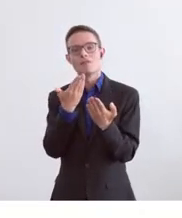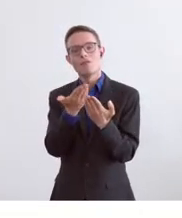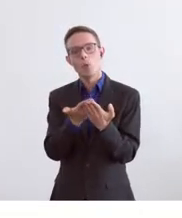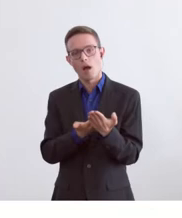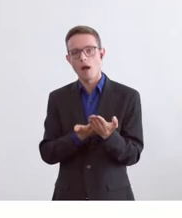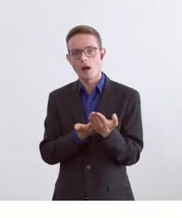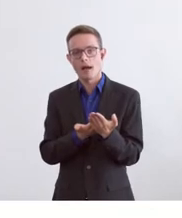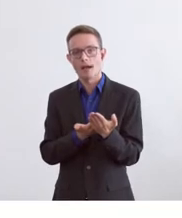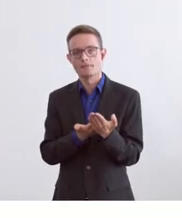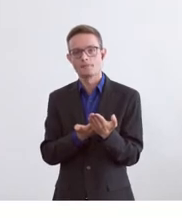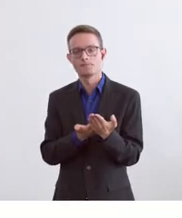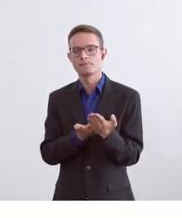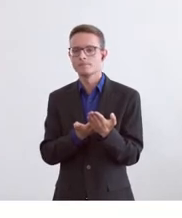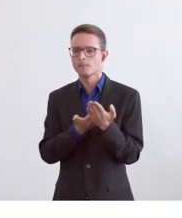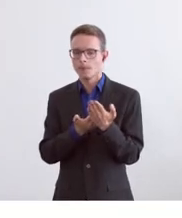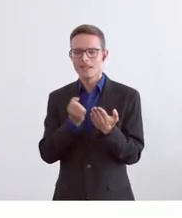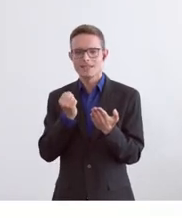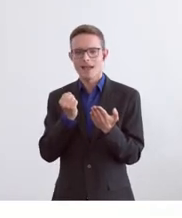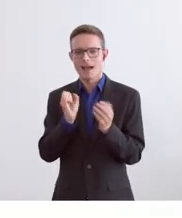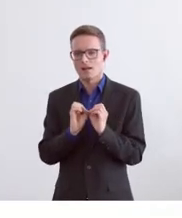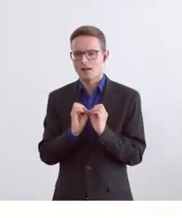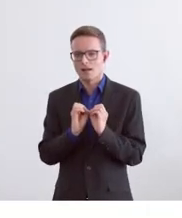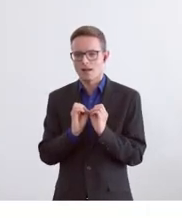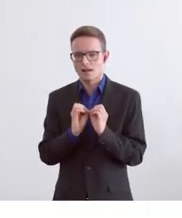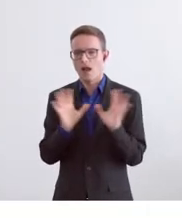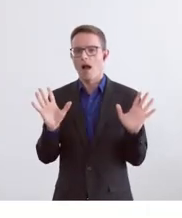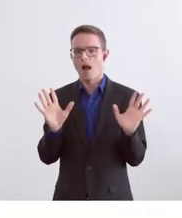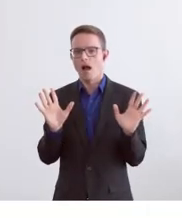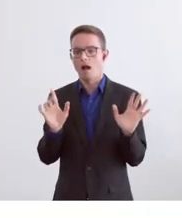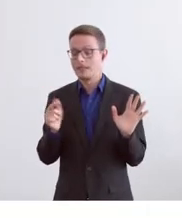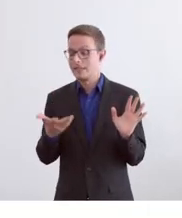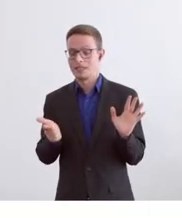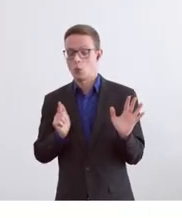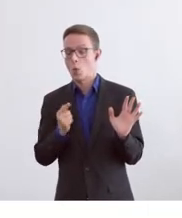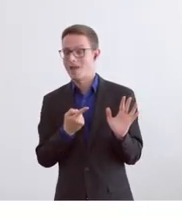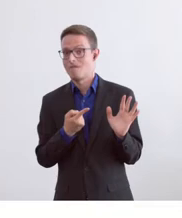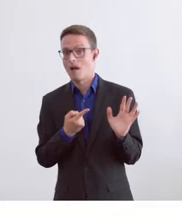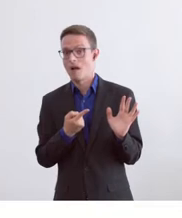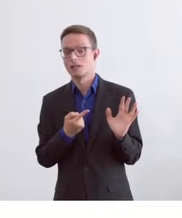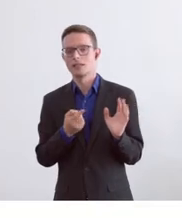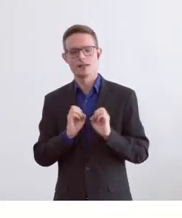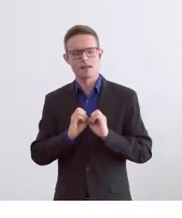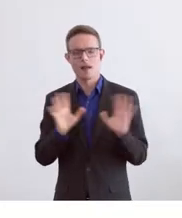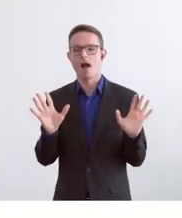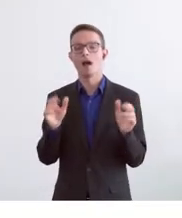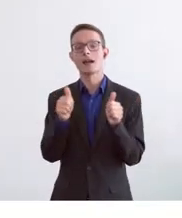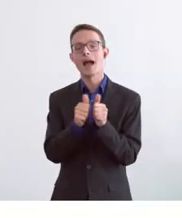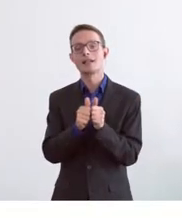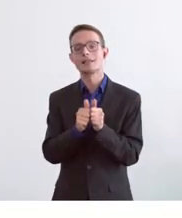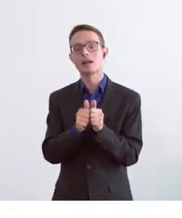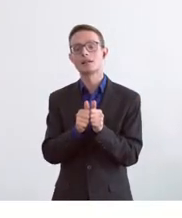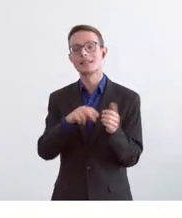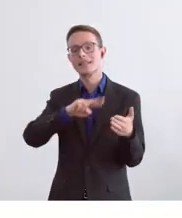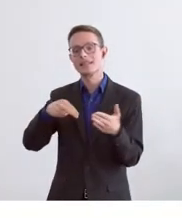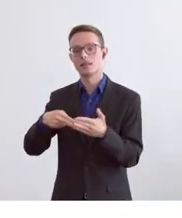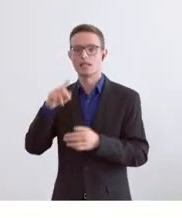sehr deutliche, deutlicher als erwartete, auch von uns erwartete Ablehnung von der Elterninitiative. Ich glaube,